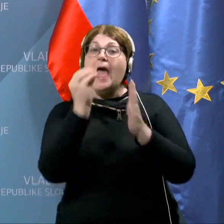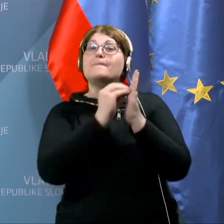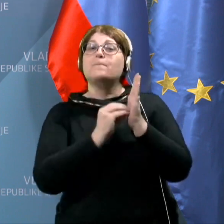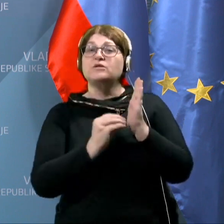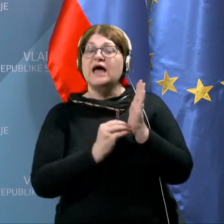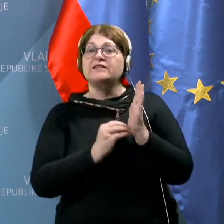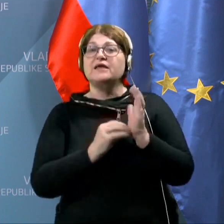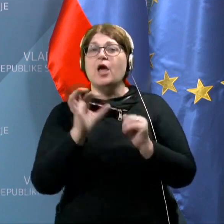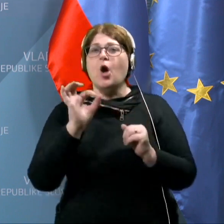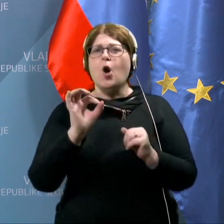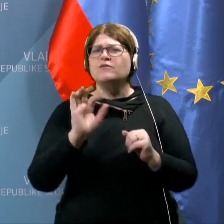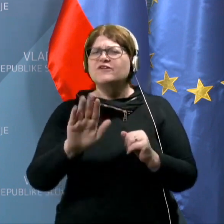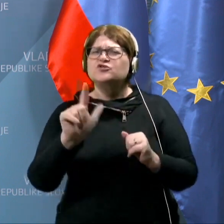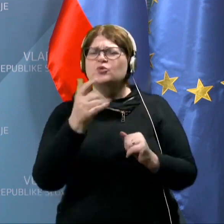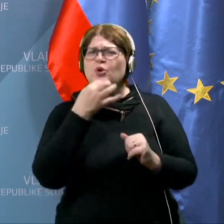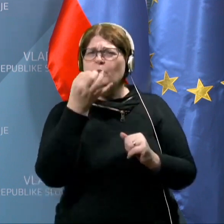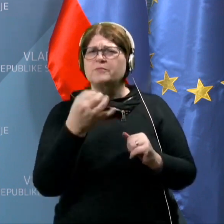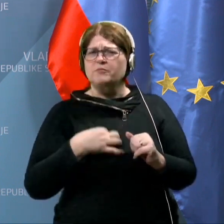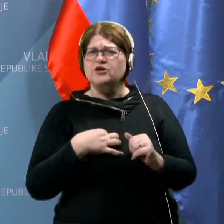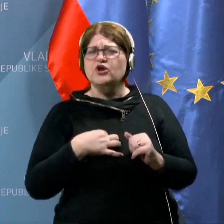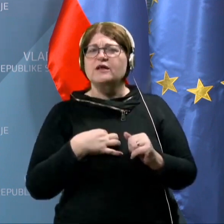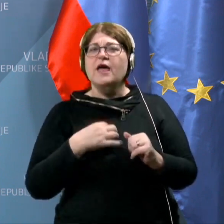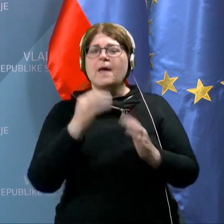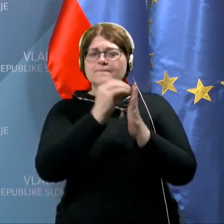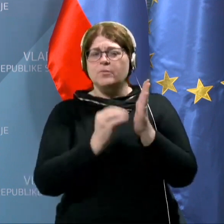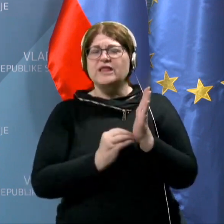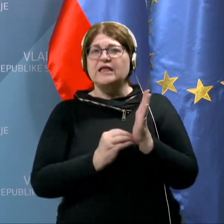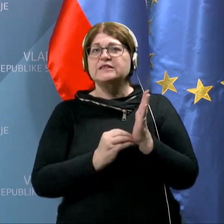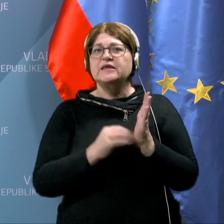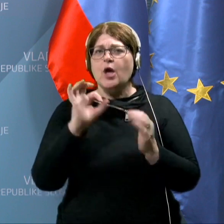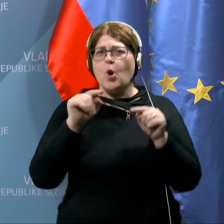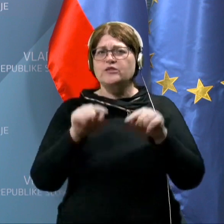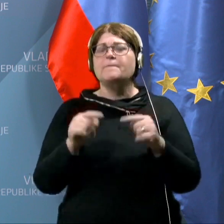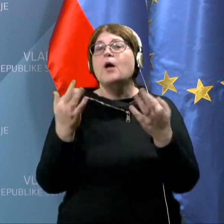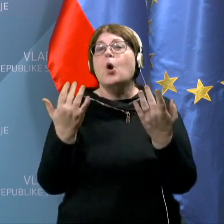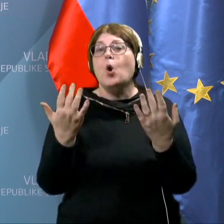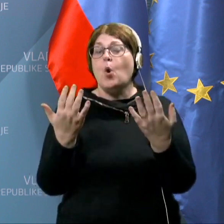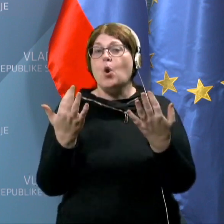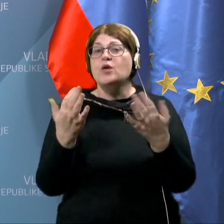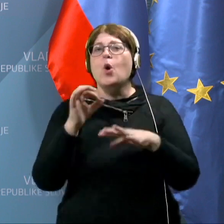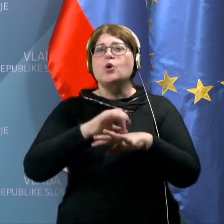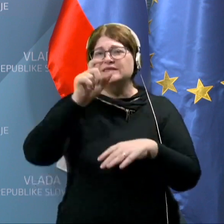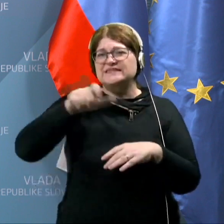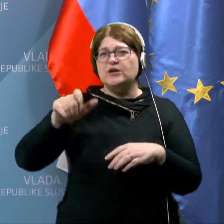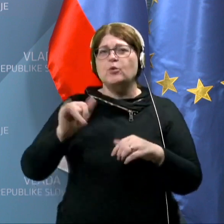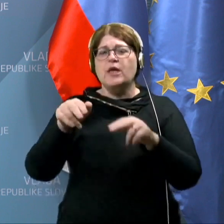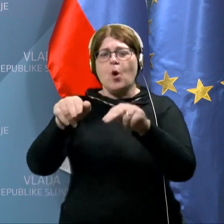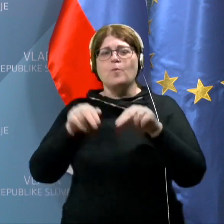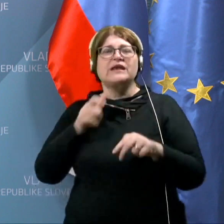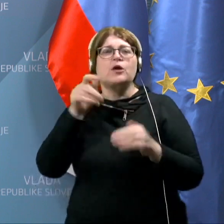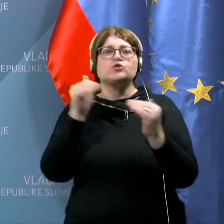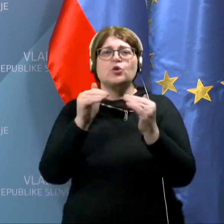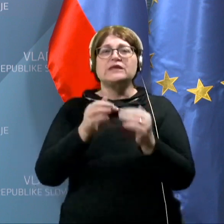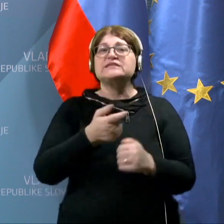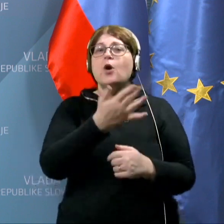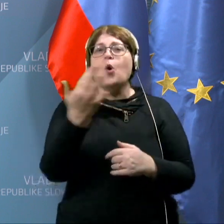o, za vaše drugo vprašanje, podatke o tem, koliko zdravnikov je umaknjelo soglasje,